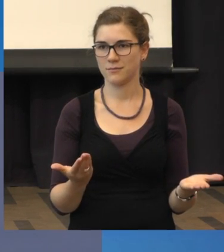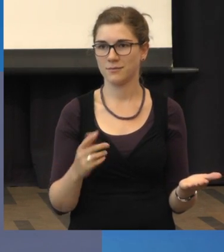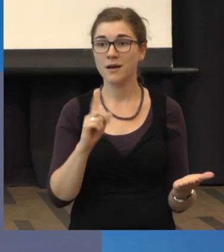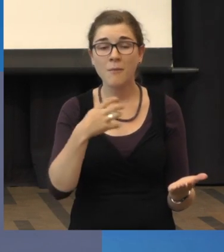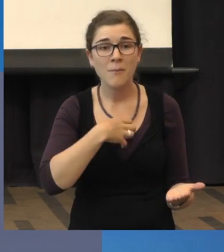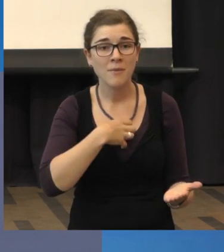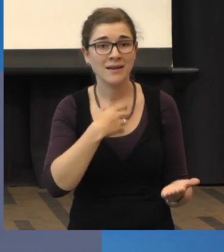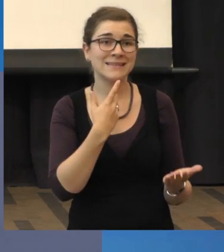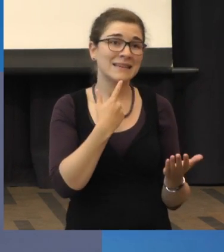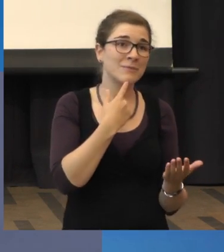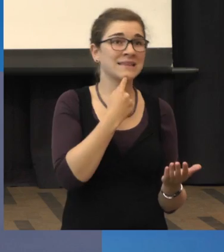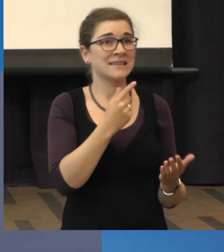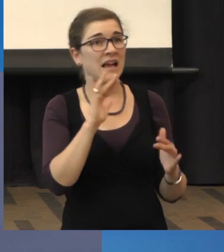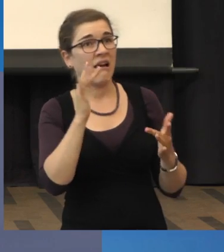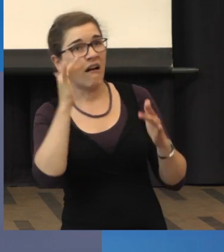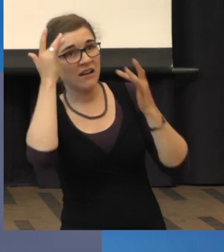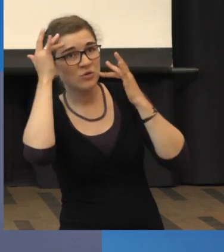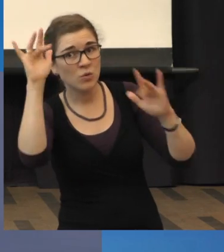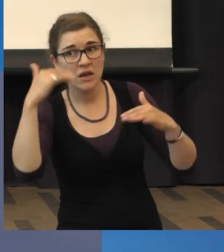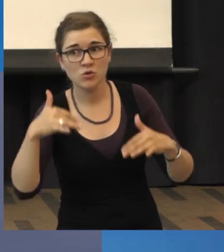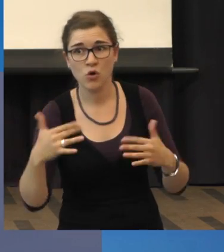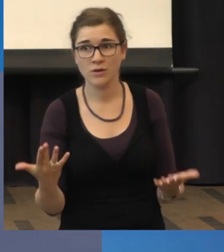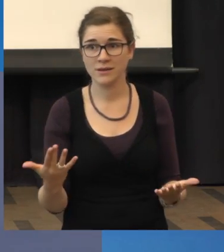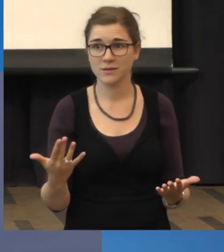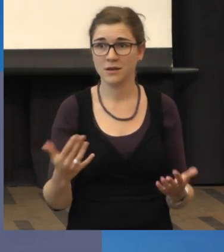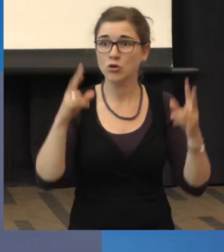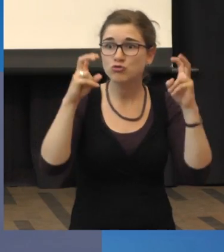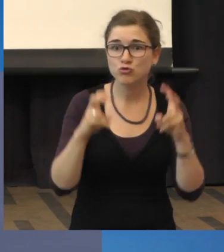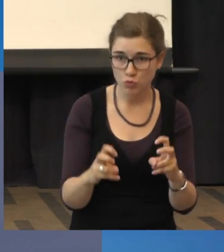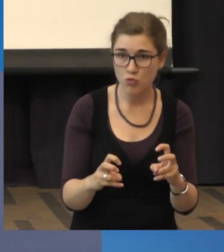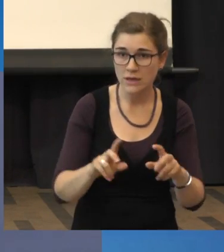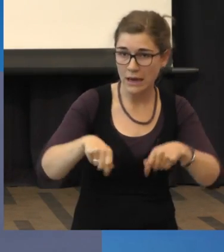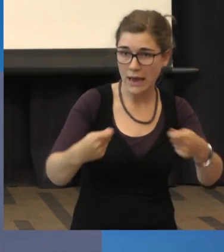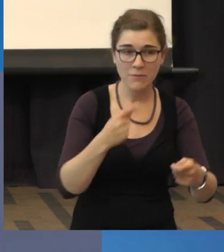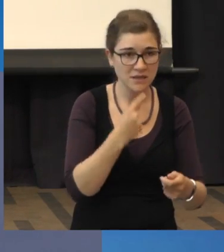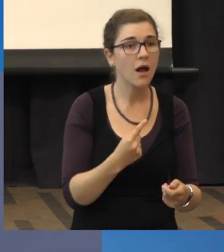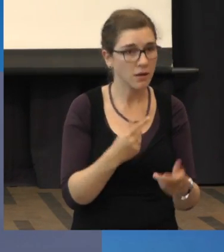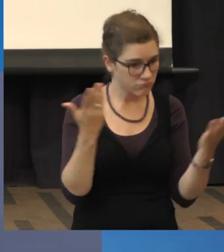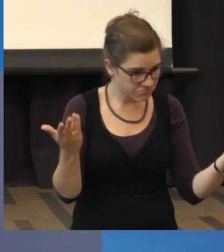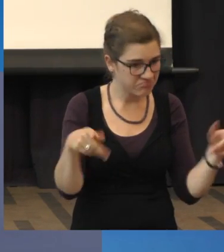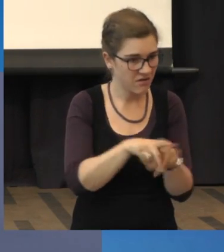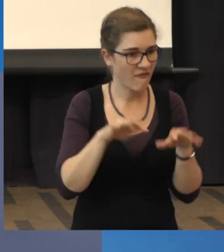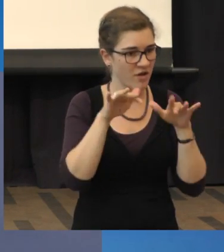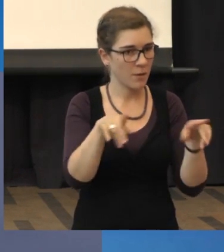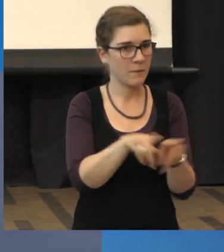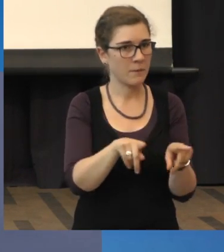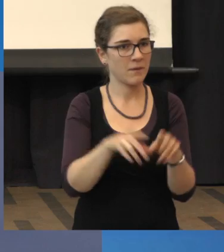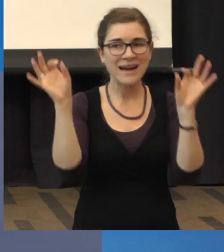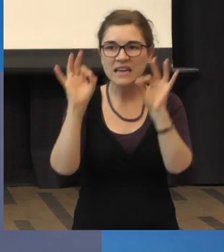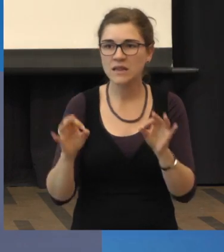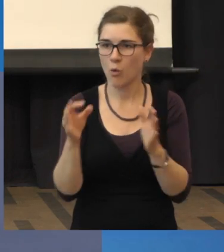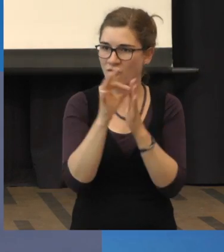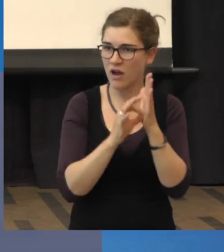nicht zugelassen. Die Studien sagen, wirken gleich. Auch die Risikofaktoren sind gleich. Und